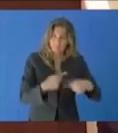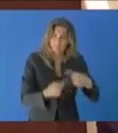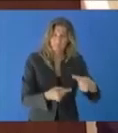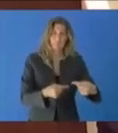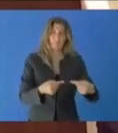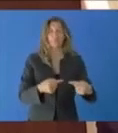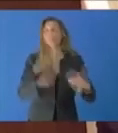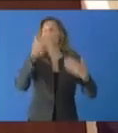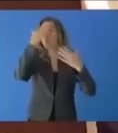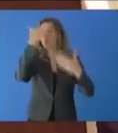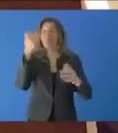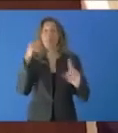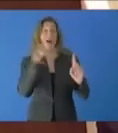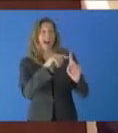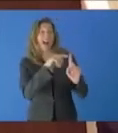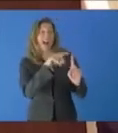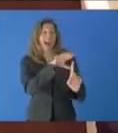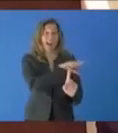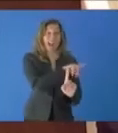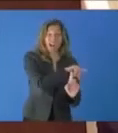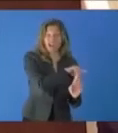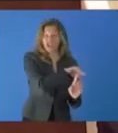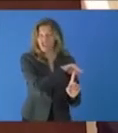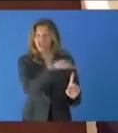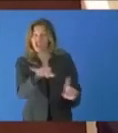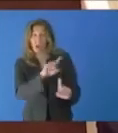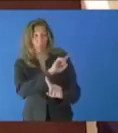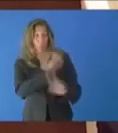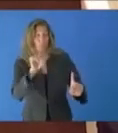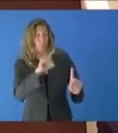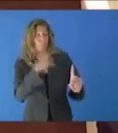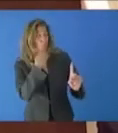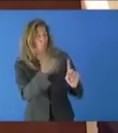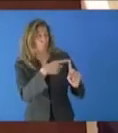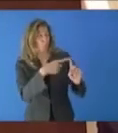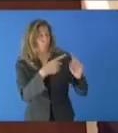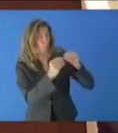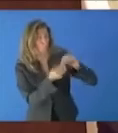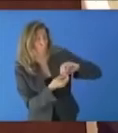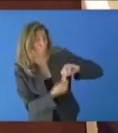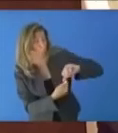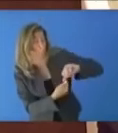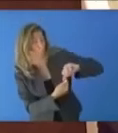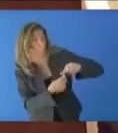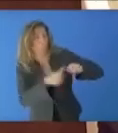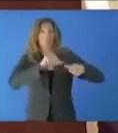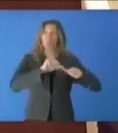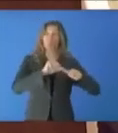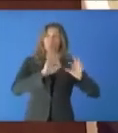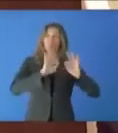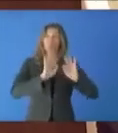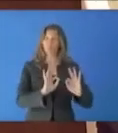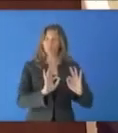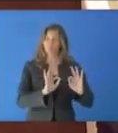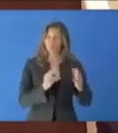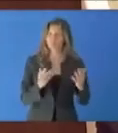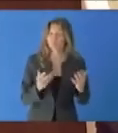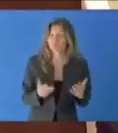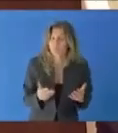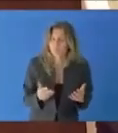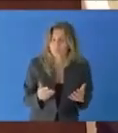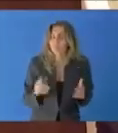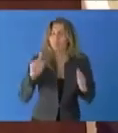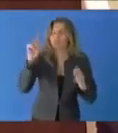dans le temps tant que le crime n'a pas fait l'objet de réparations. Néanmoins, quand bien même les conditions techniques le permettraient en partie,